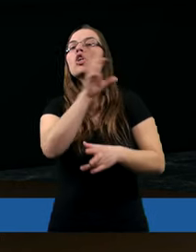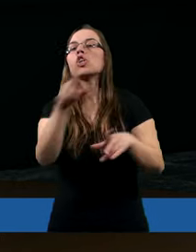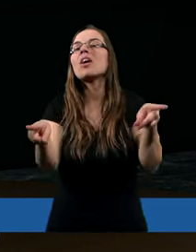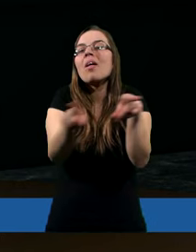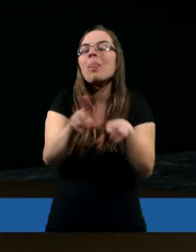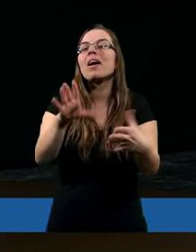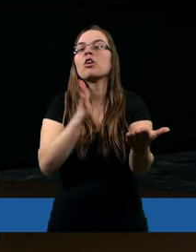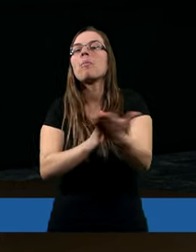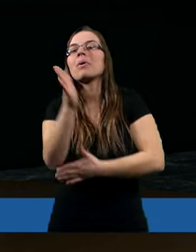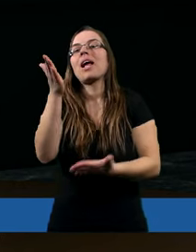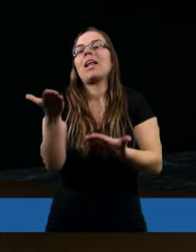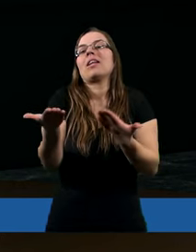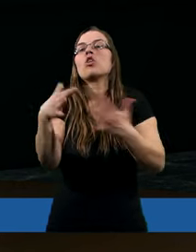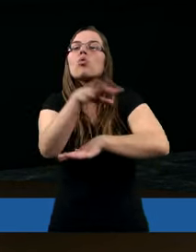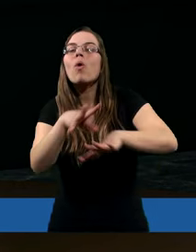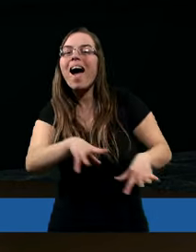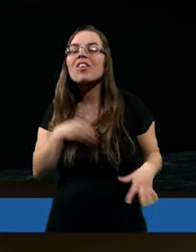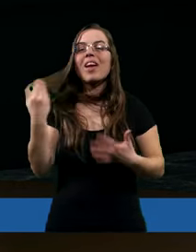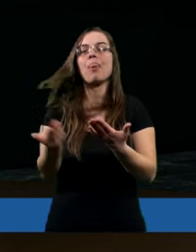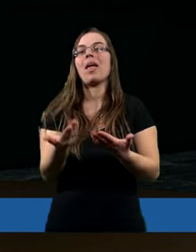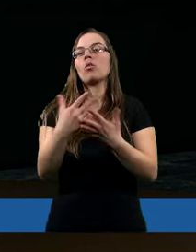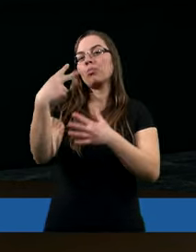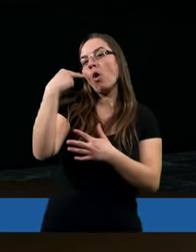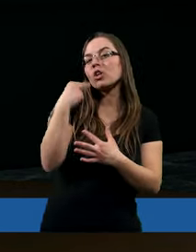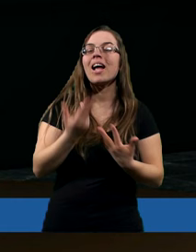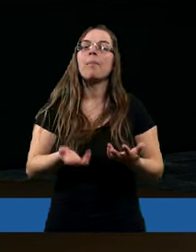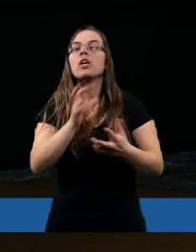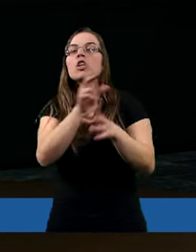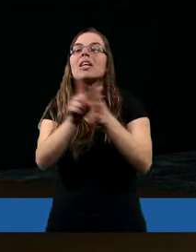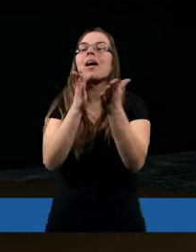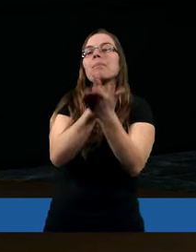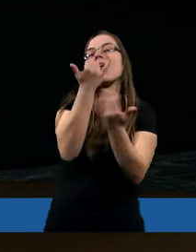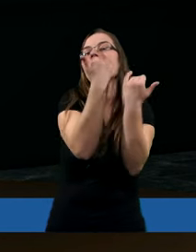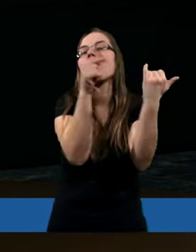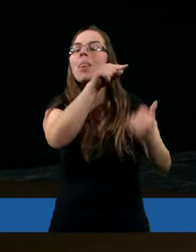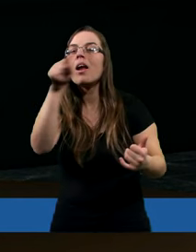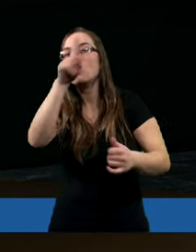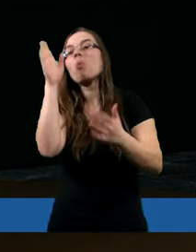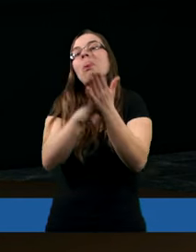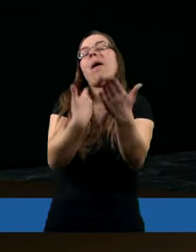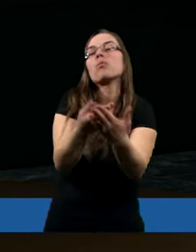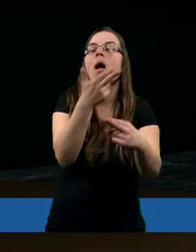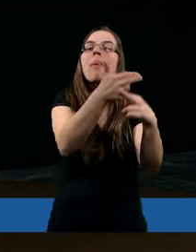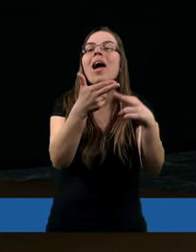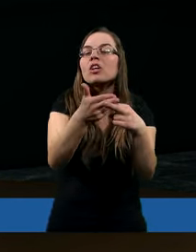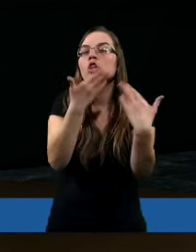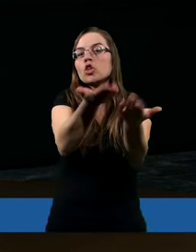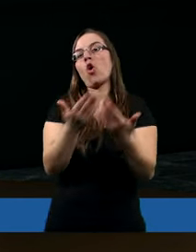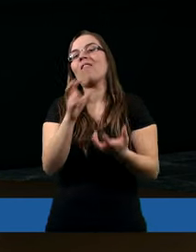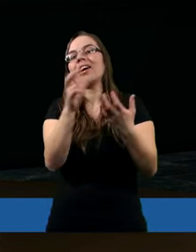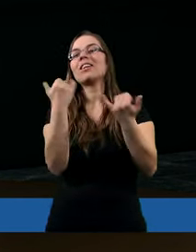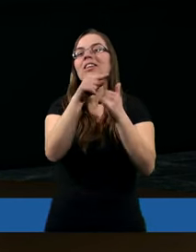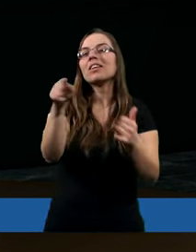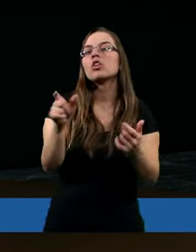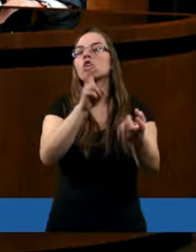czy też przez Ducha Świętego, czy przez innych ludzi, przez teściową, na przykład,